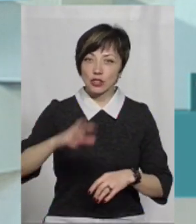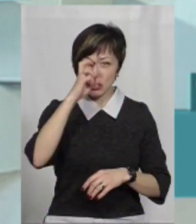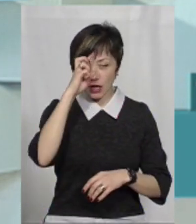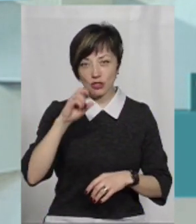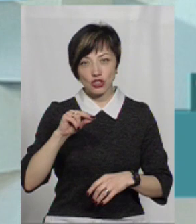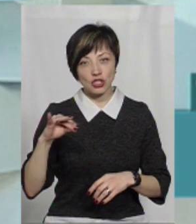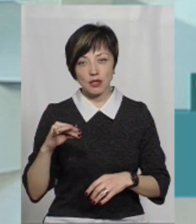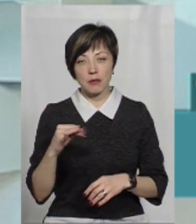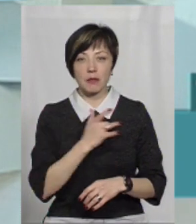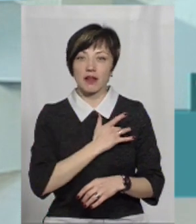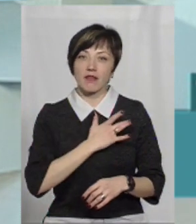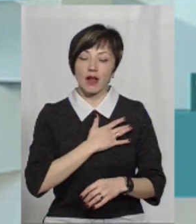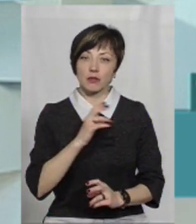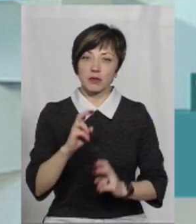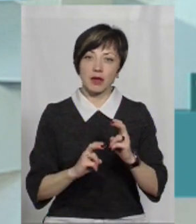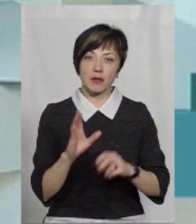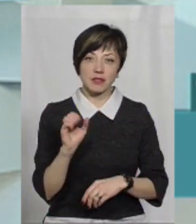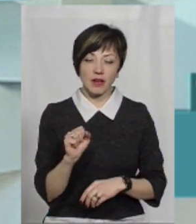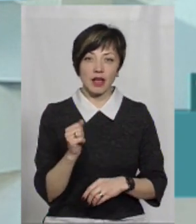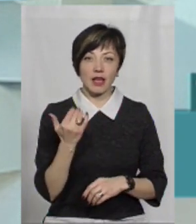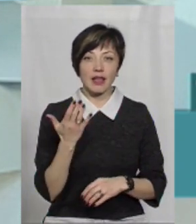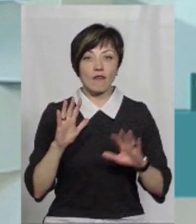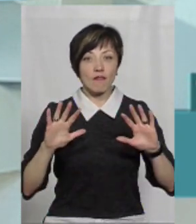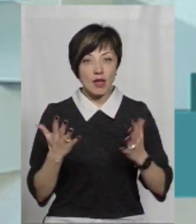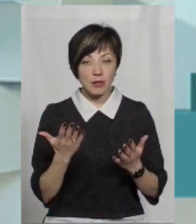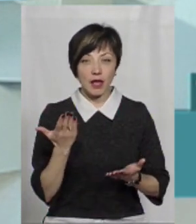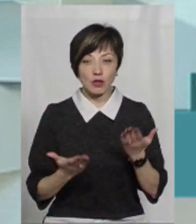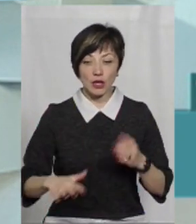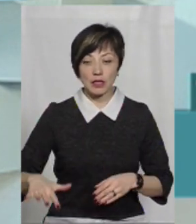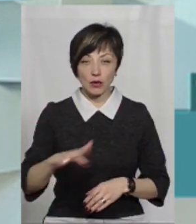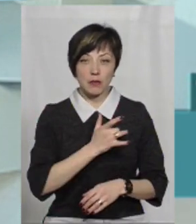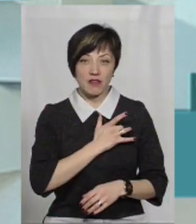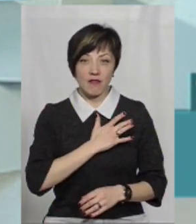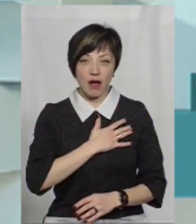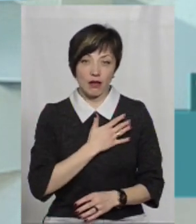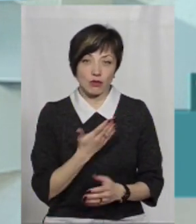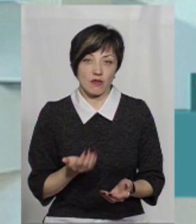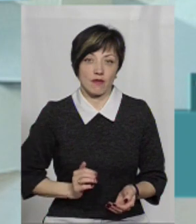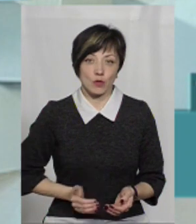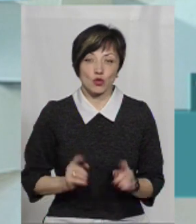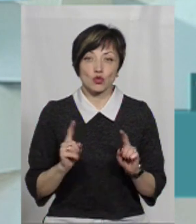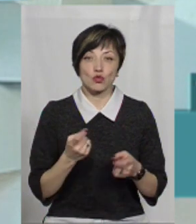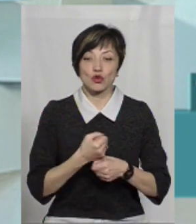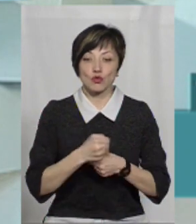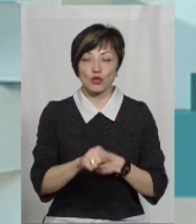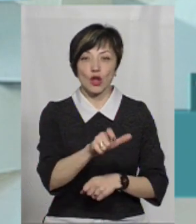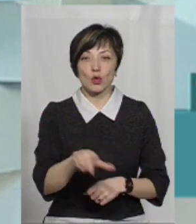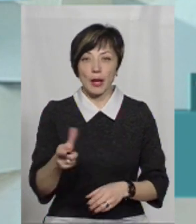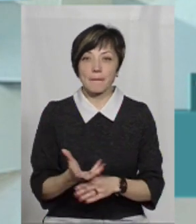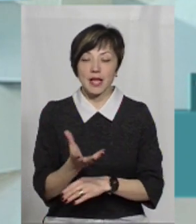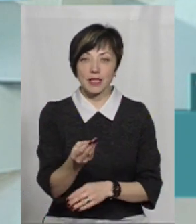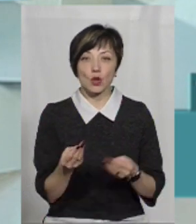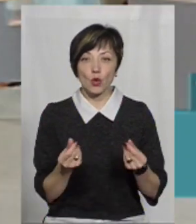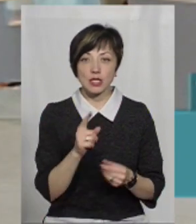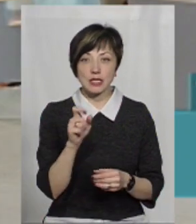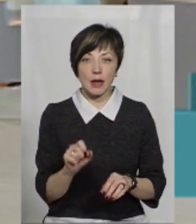територія якогось приватного підприємства. І випадку, якщо це територія якогось приватного підприємства, то чому змушували людей платити